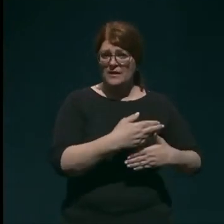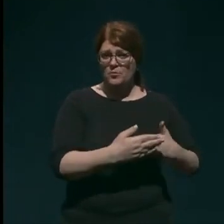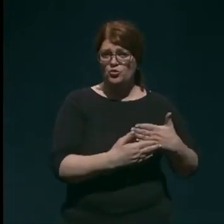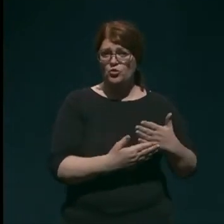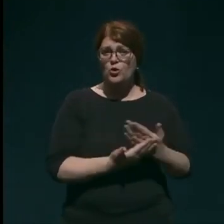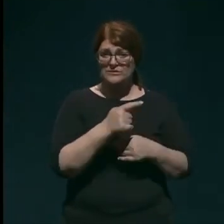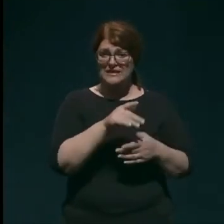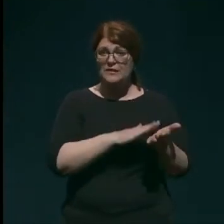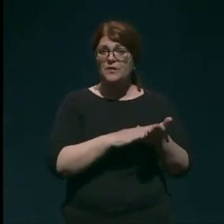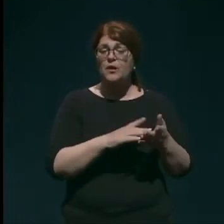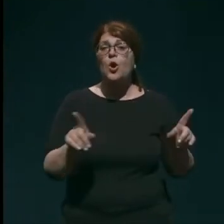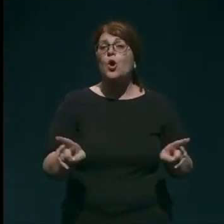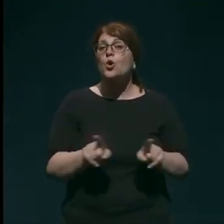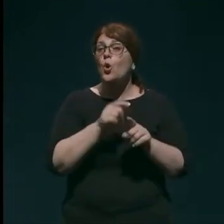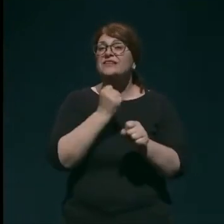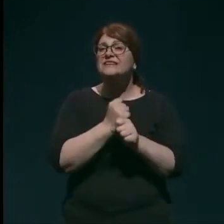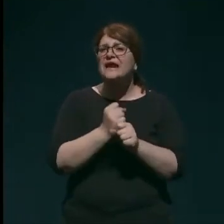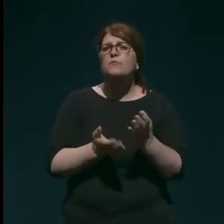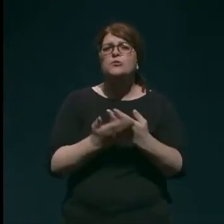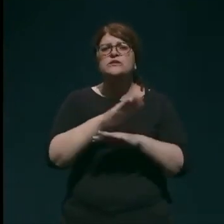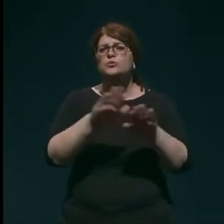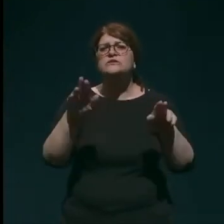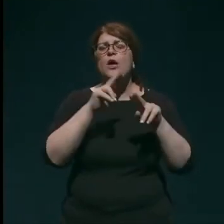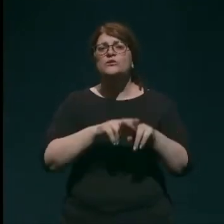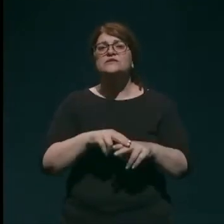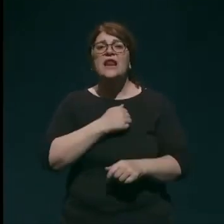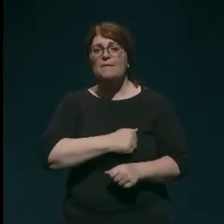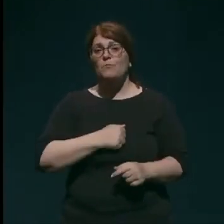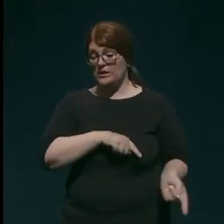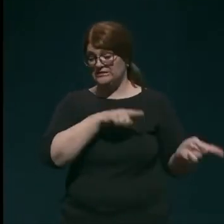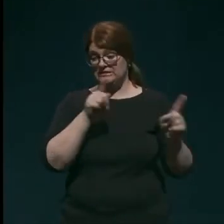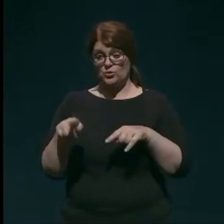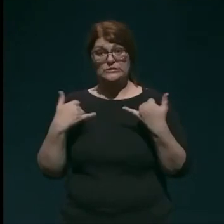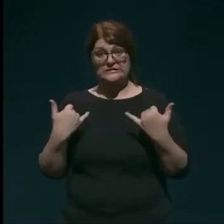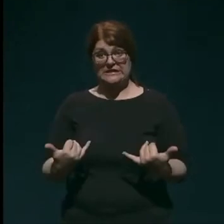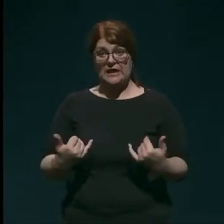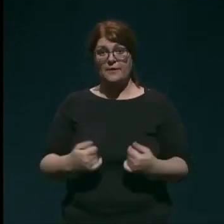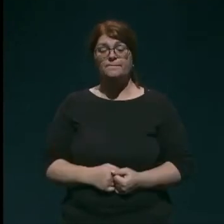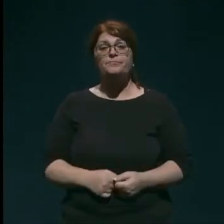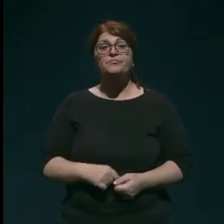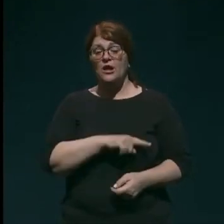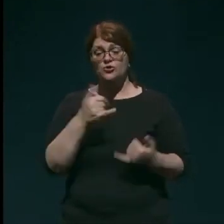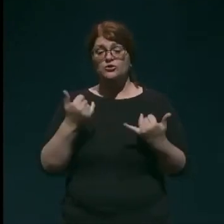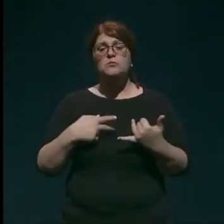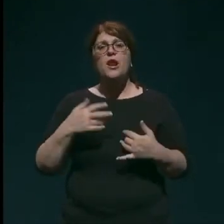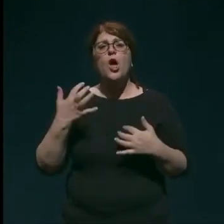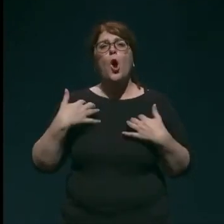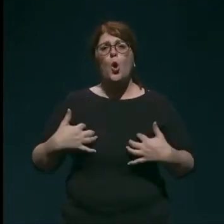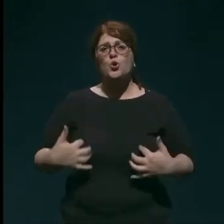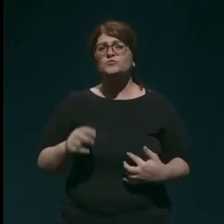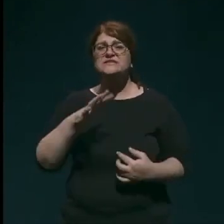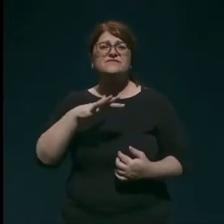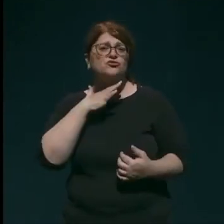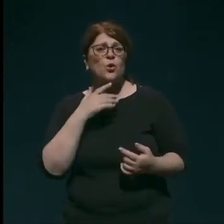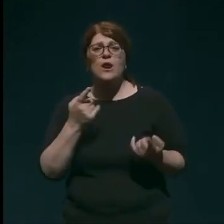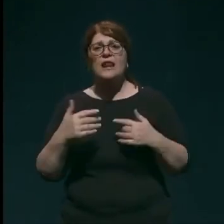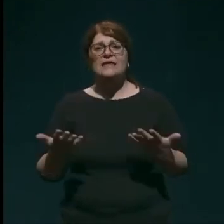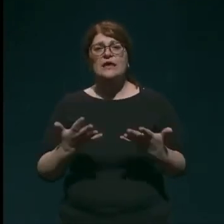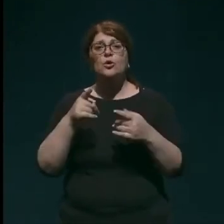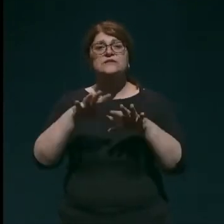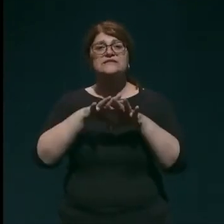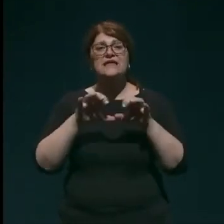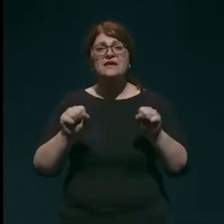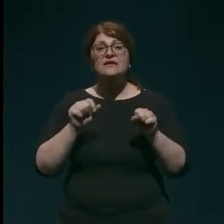primire, kakor dejansko delamo za vse ostale bolezni do sedaj, ko smo imeli do sedaj primir ošpic v šoli ali kjerkoli, se je naredilo